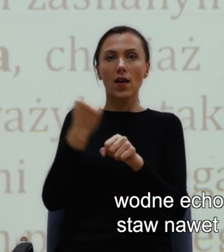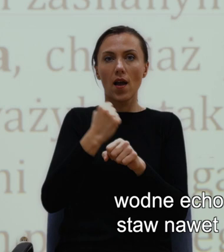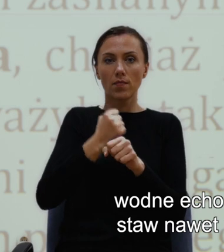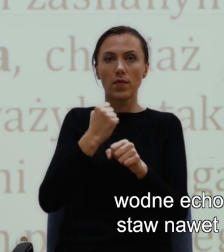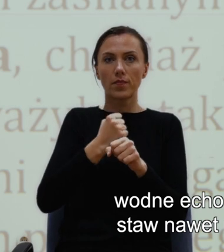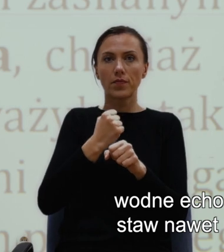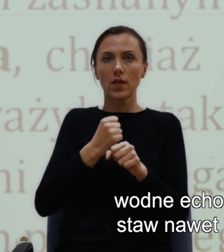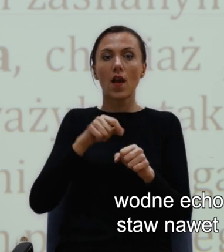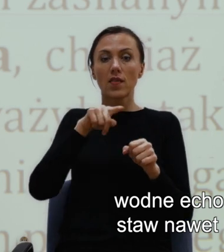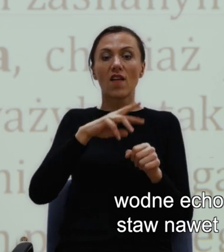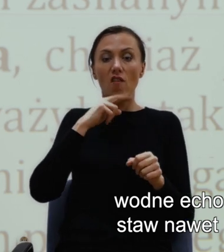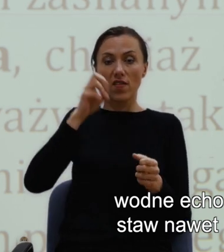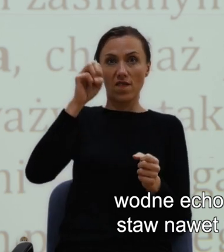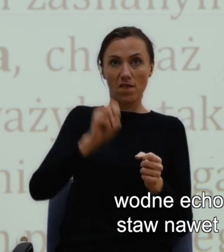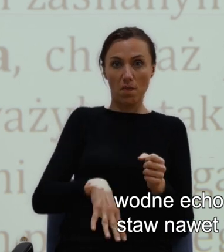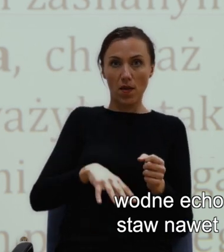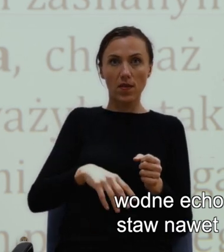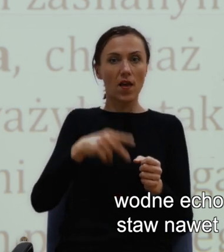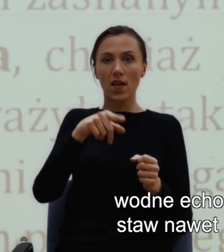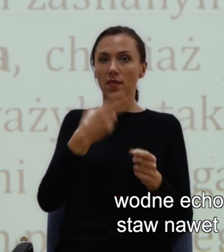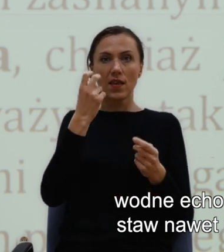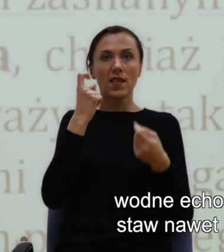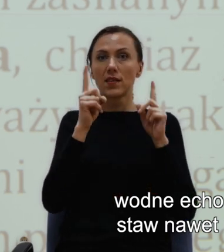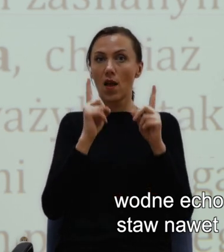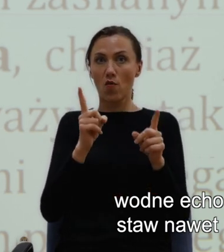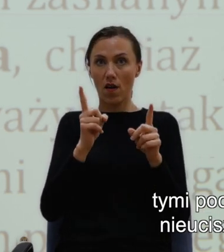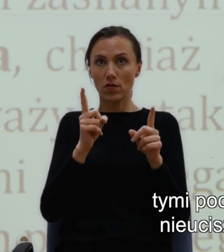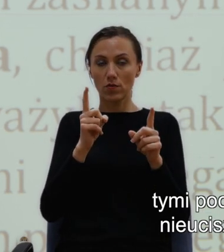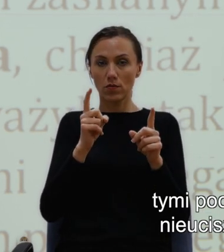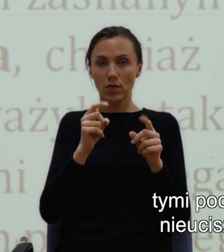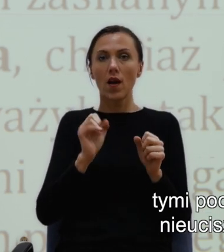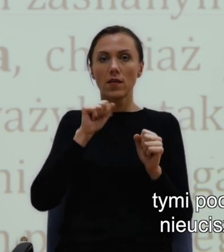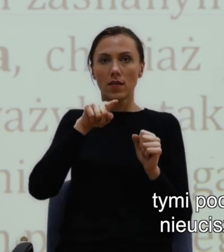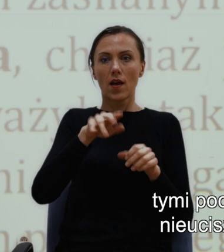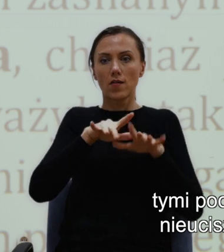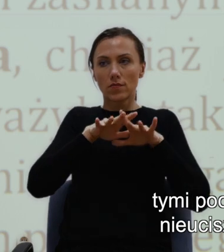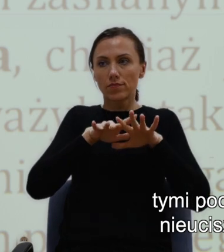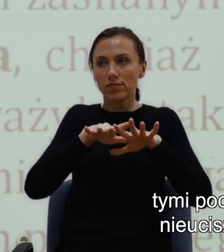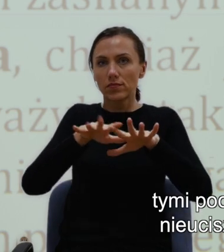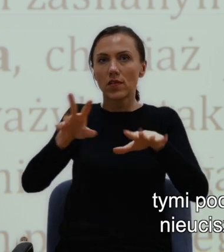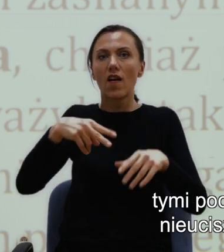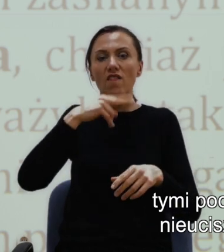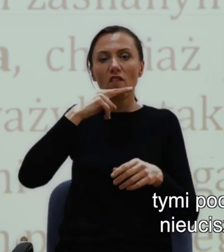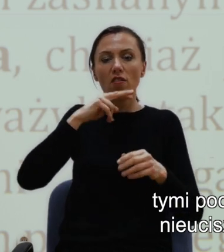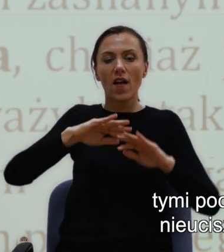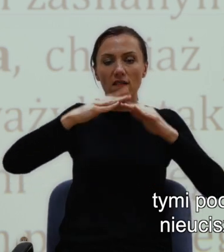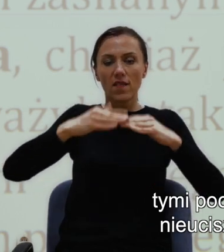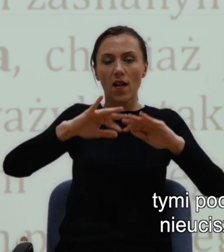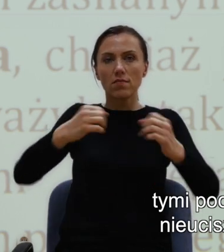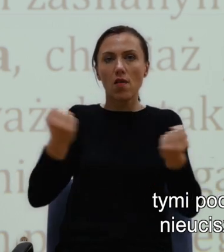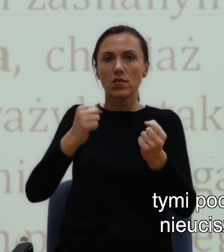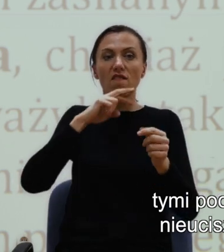stawu nikt nie zauważył i tak roznosi się po wodzie tymi początkowymi kręgami, rozbrzmiewając